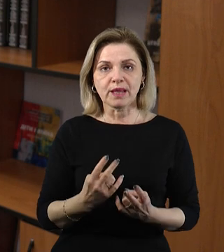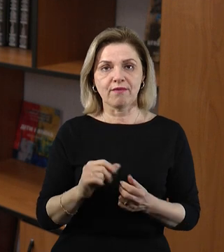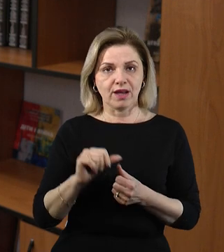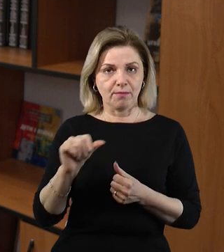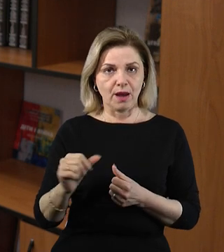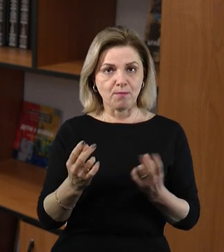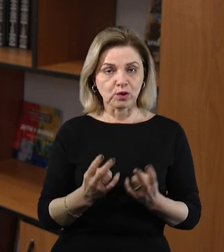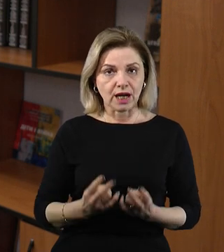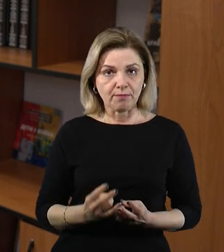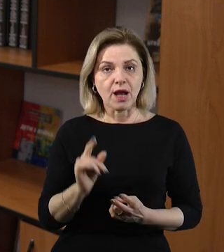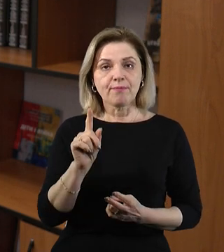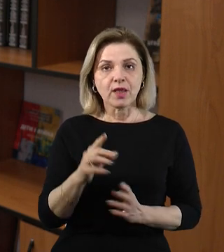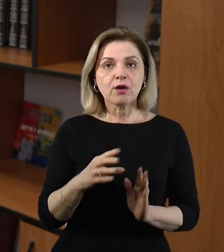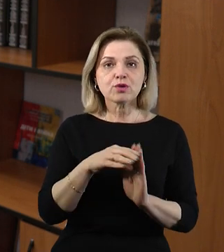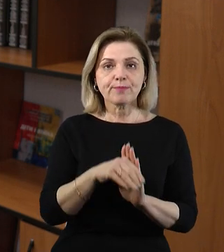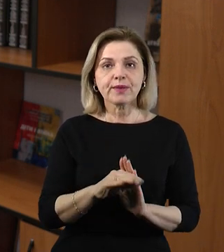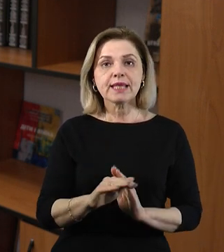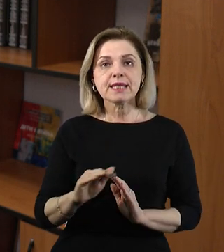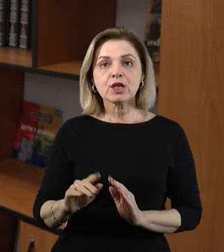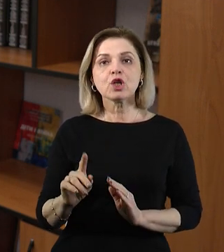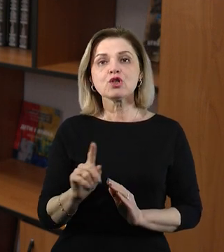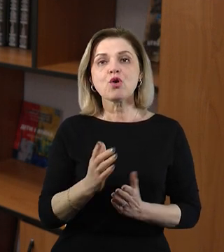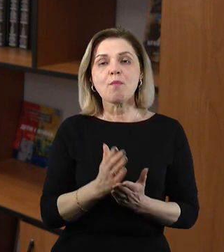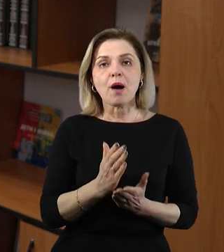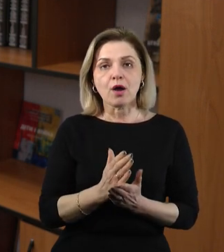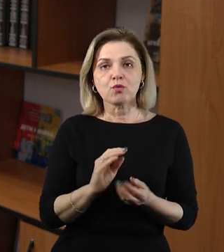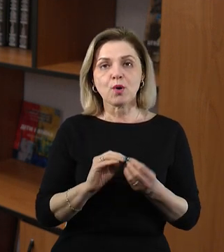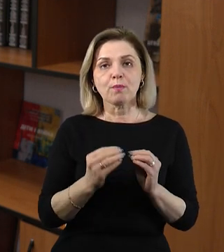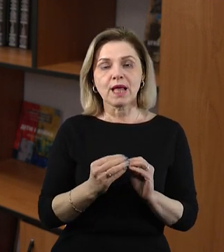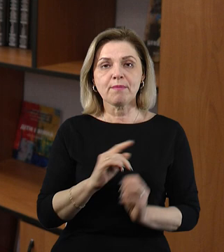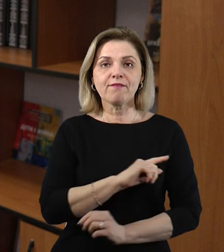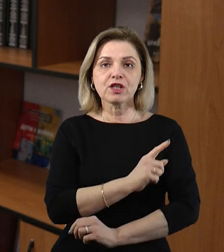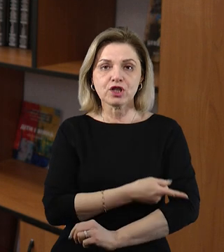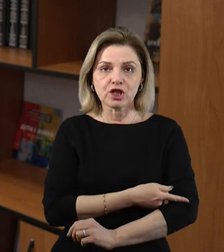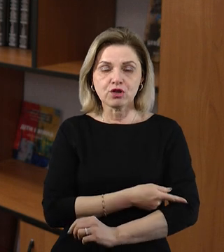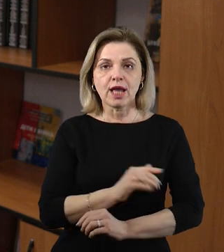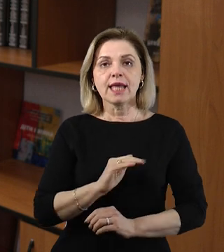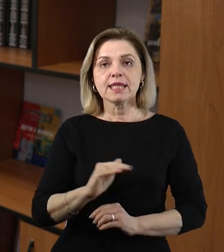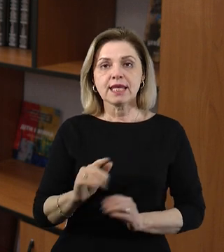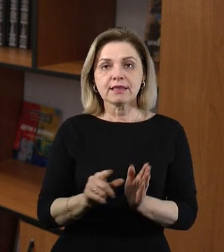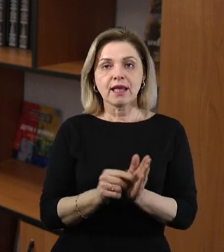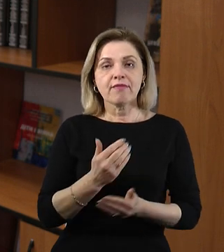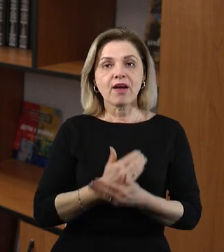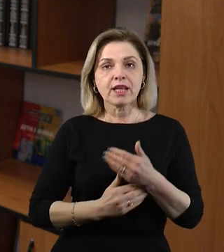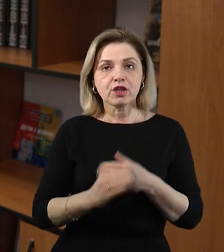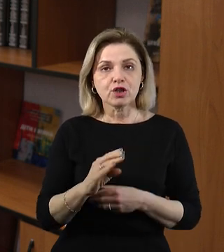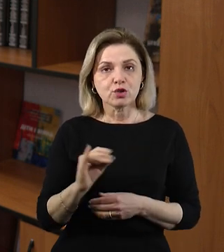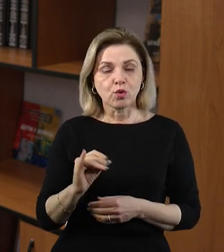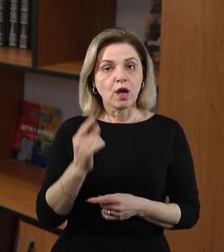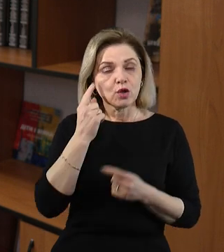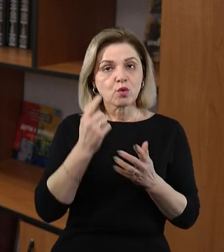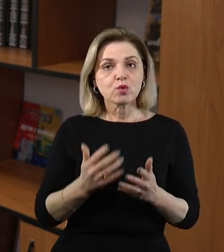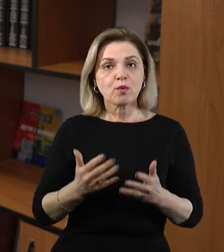охоплюється ті діти, які мають проблеми фізичного плану, тобто це діти з інвалідністю. І